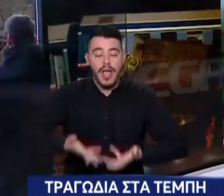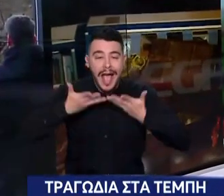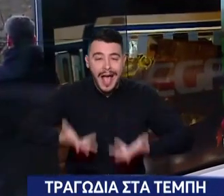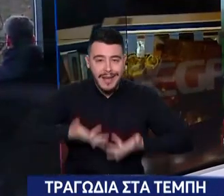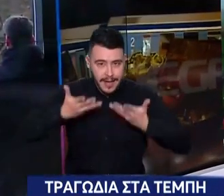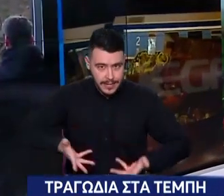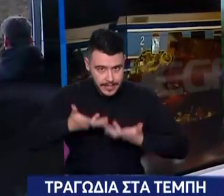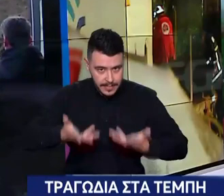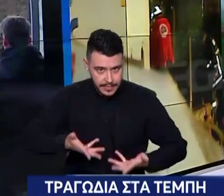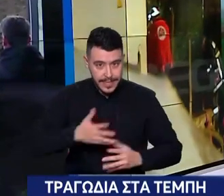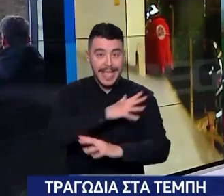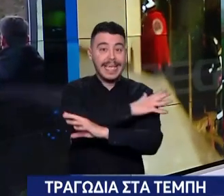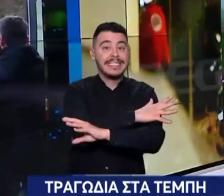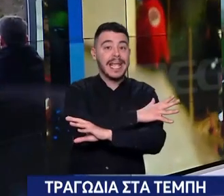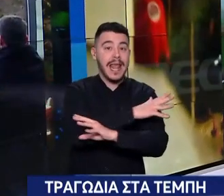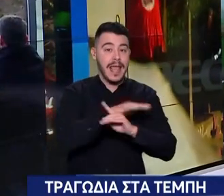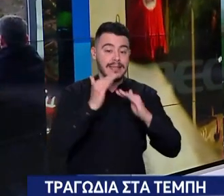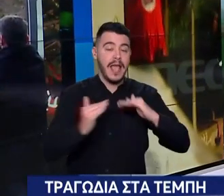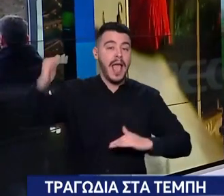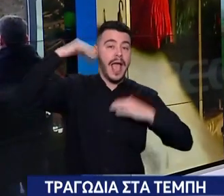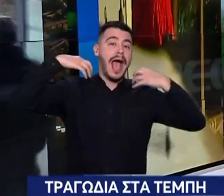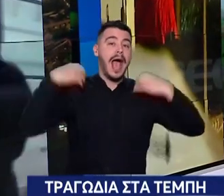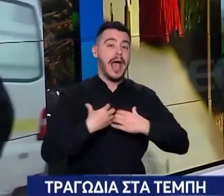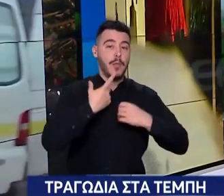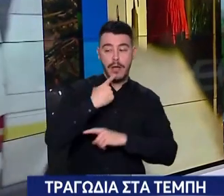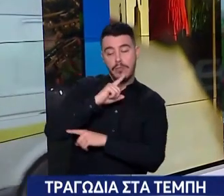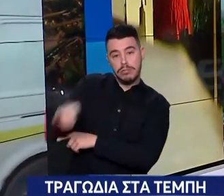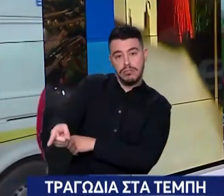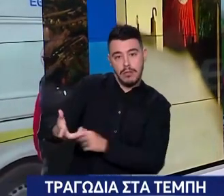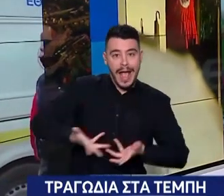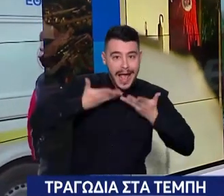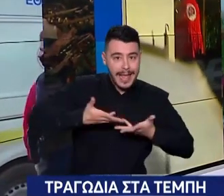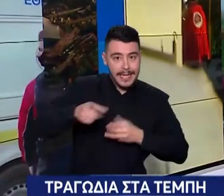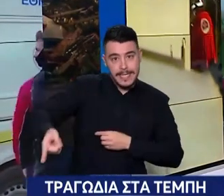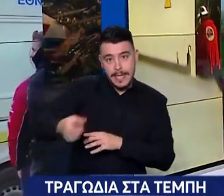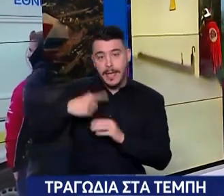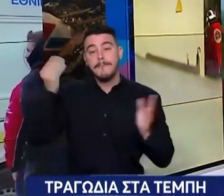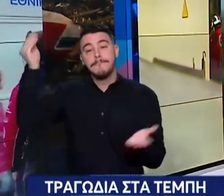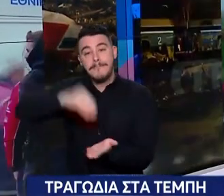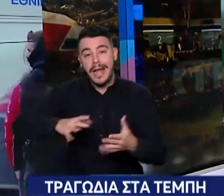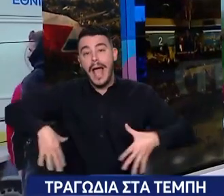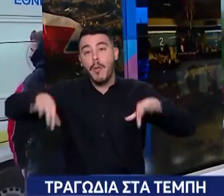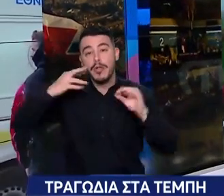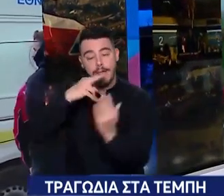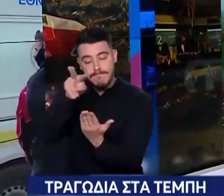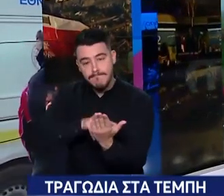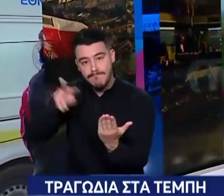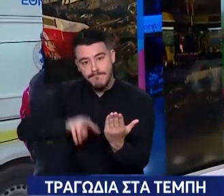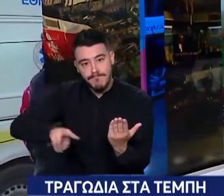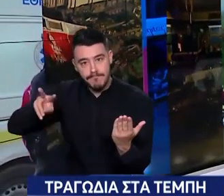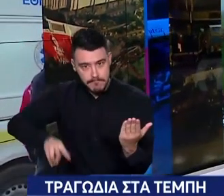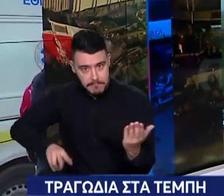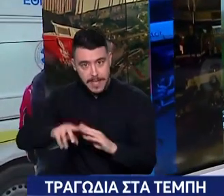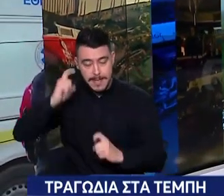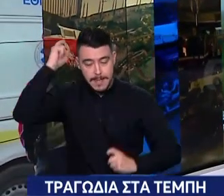την παραγγελία που του έδωσε η εισαγγελέας του Αριού Πάγου ξαναβλέπει τα στοιχεία και εξετάζει και άλλες κινήσεις να κάνει σε αυτή τη